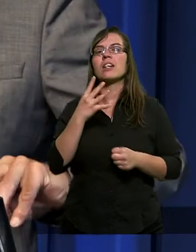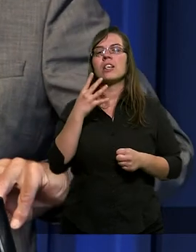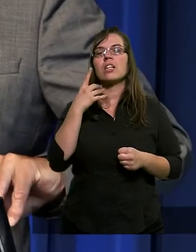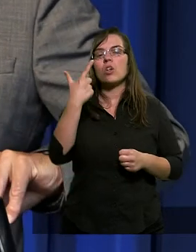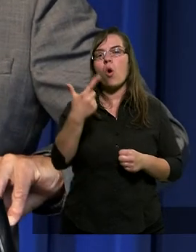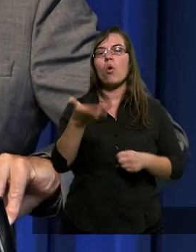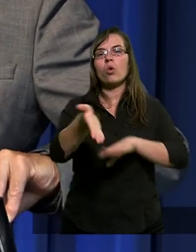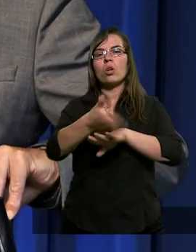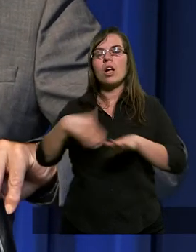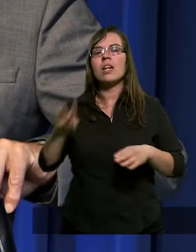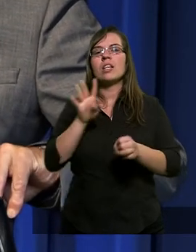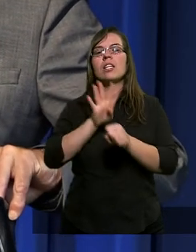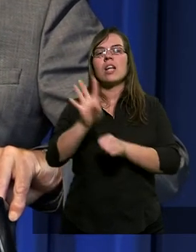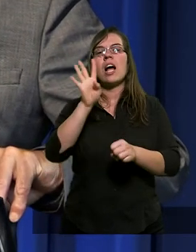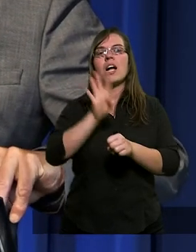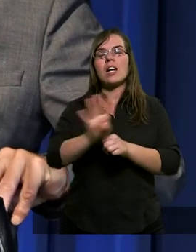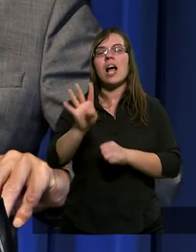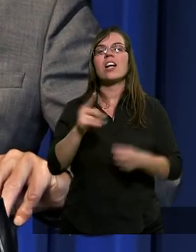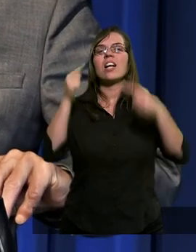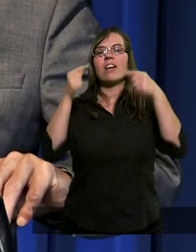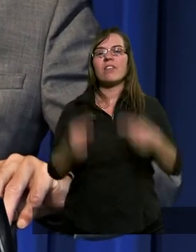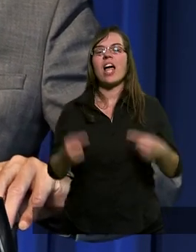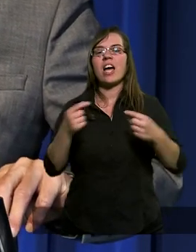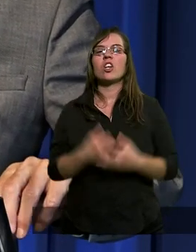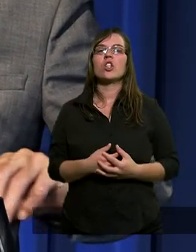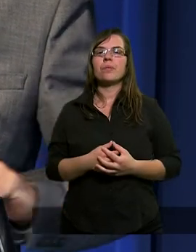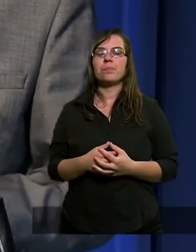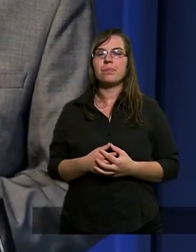42 rozdział, 14 wiersz.